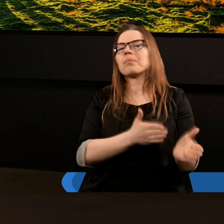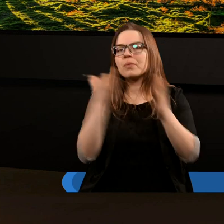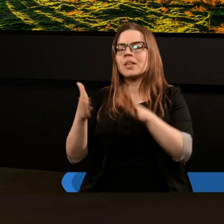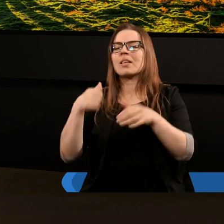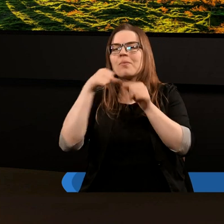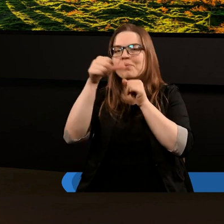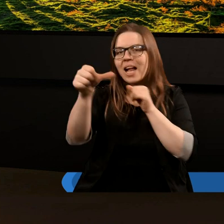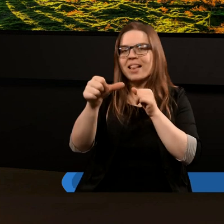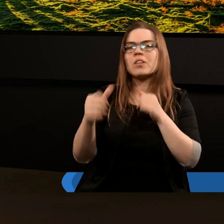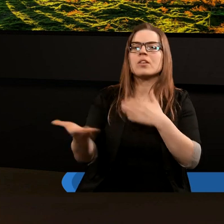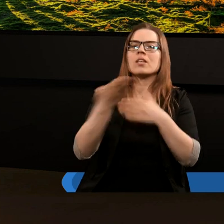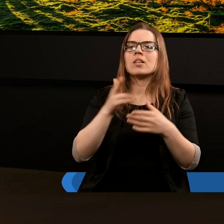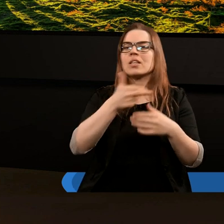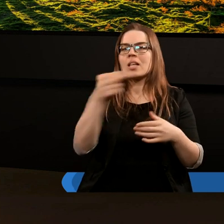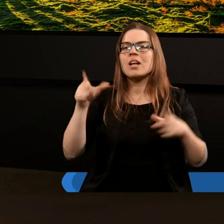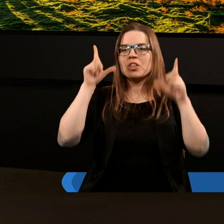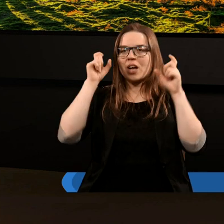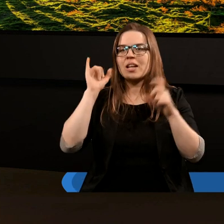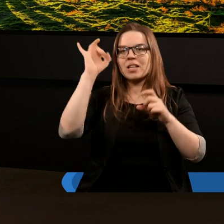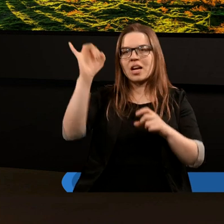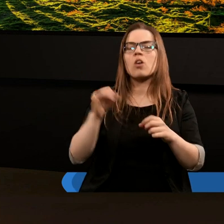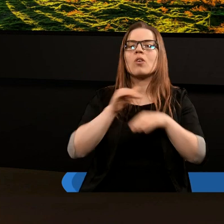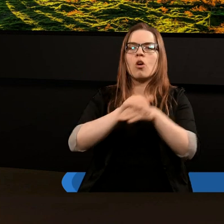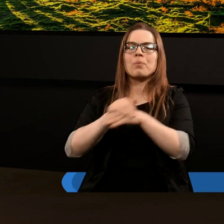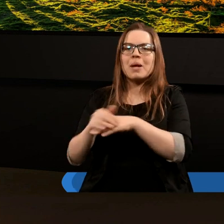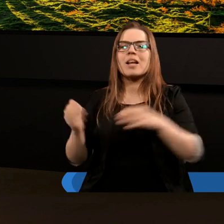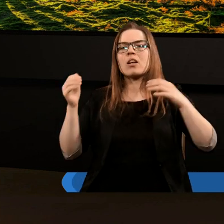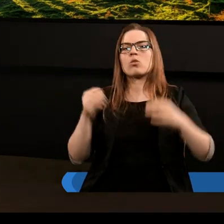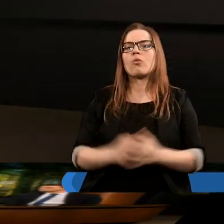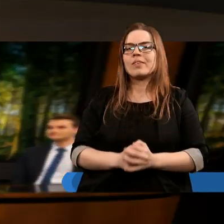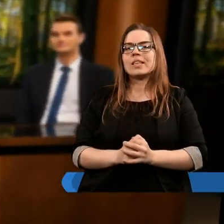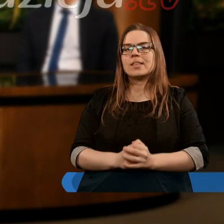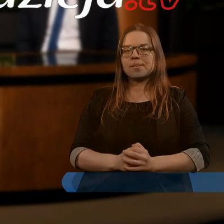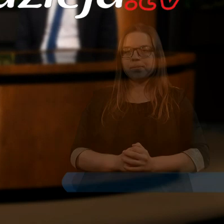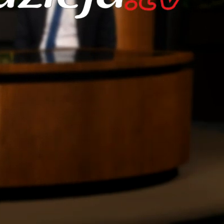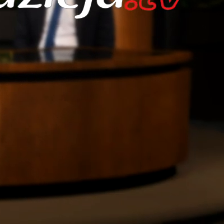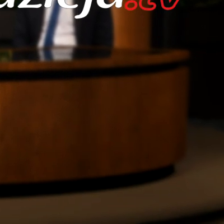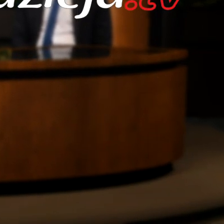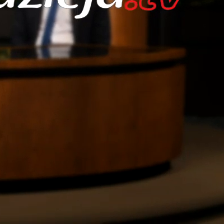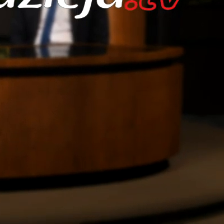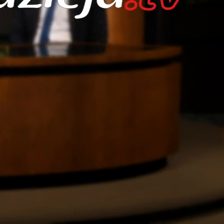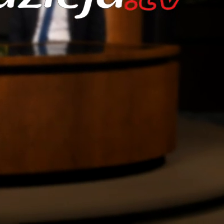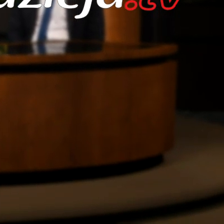Zapraszam już w przyszłym tygodniu na badanie tematu szatana i jego sprzymierzeńców. muzyka